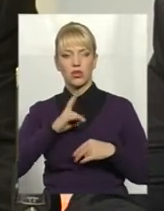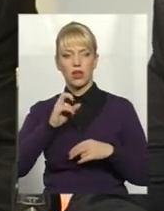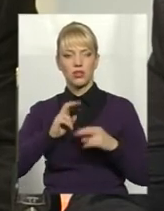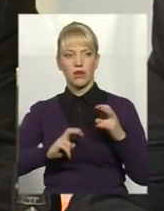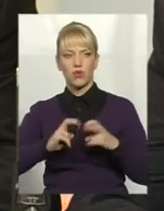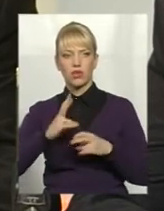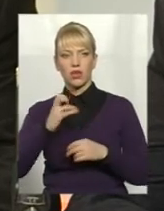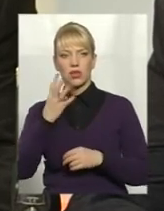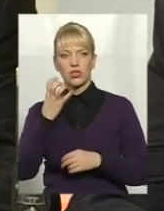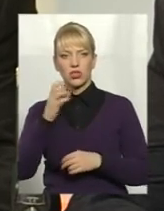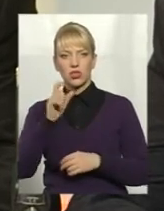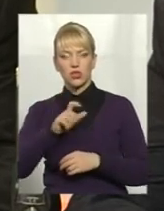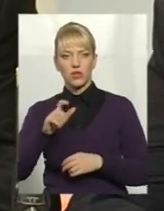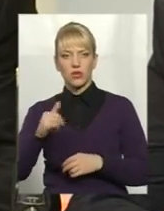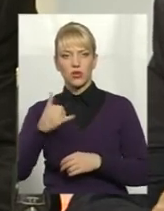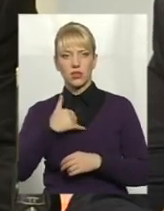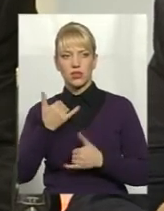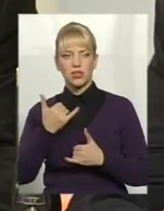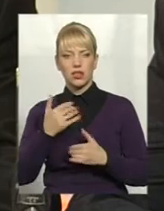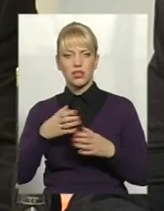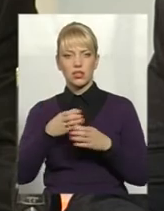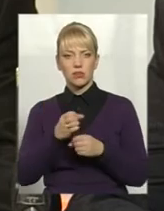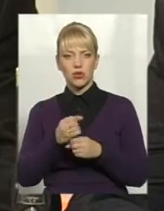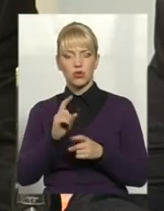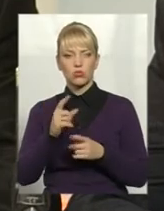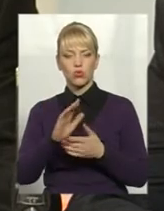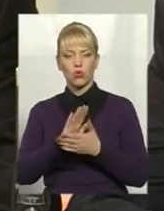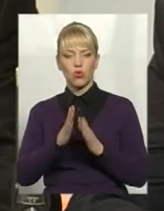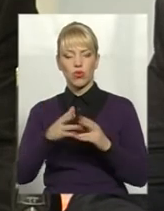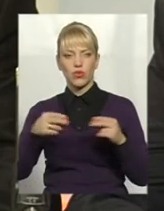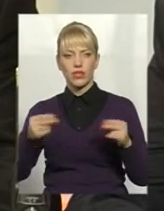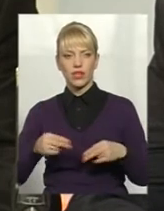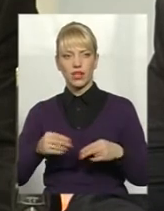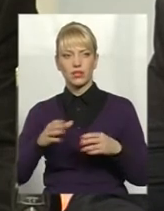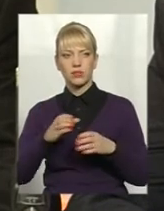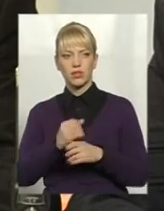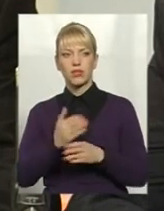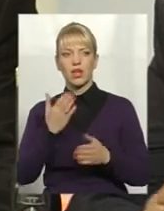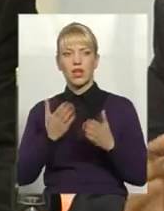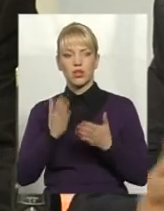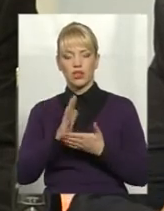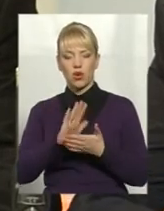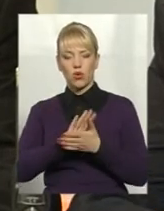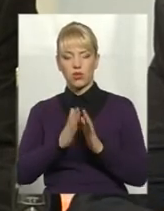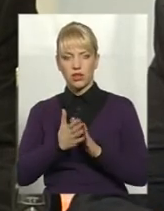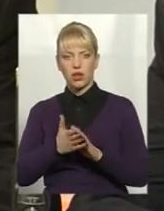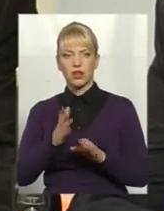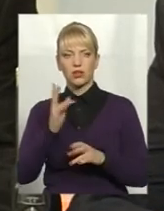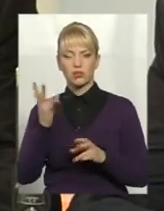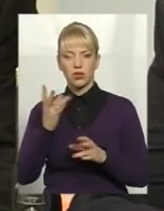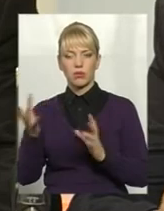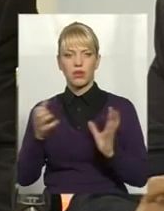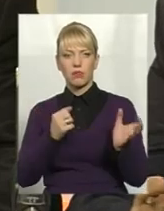чоловік. Зараз в нас зменшилося, через те, що контракт зменшився. А воно так і буде завжди. Є контракт, потрібно, щоб добирали